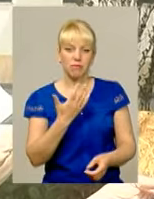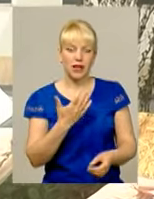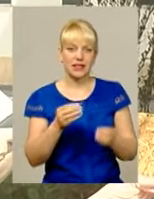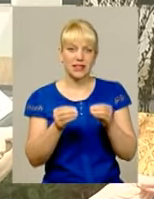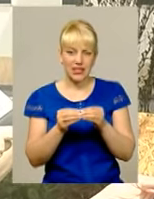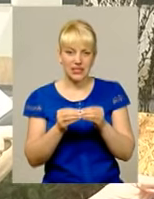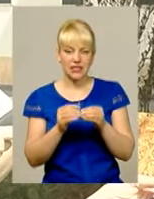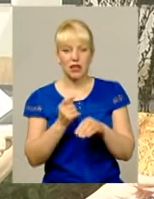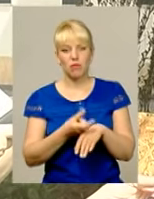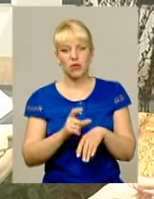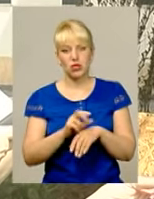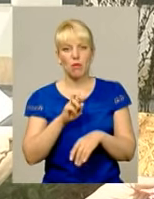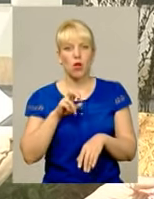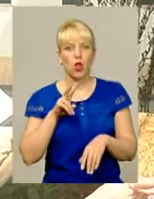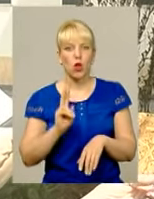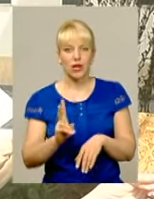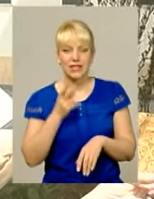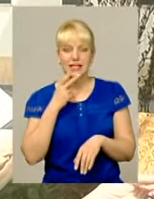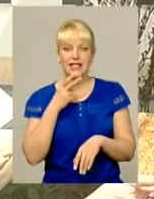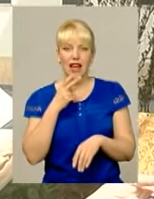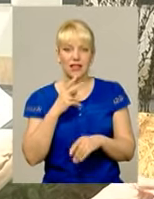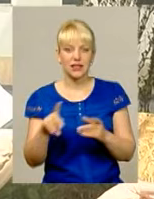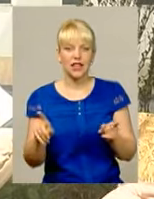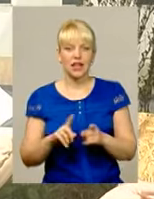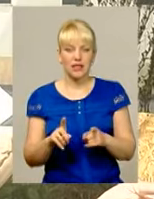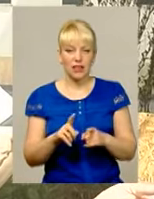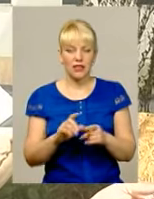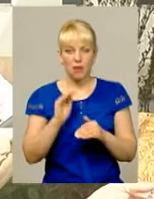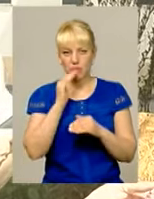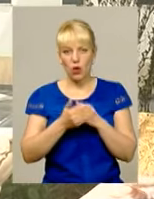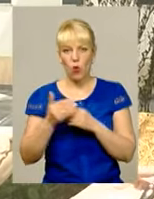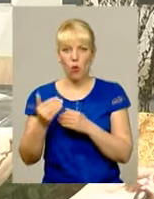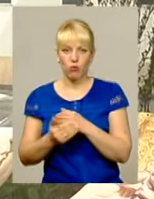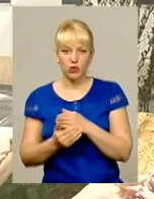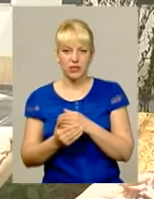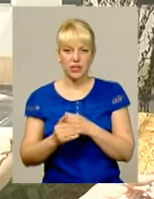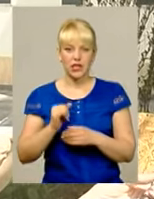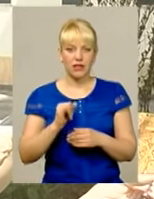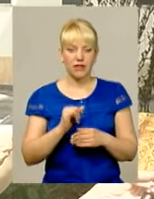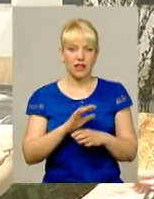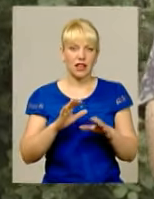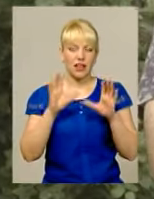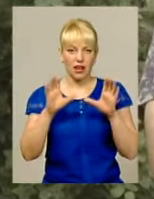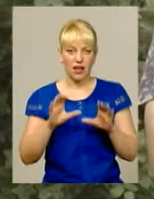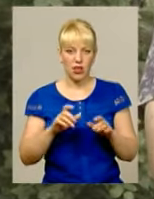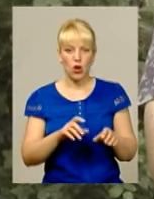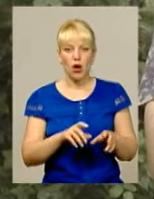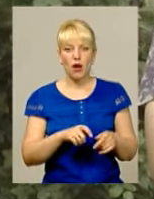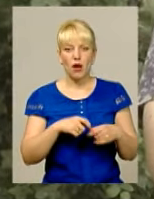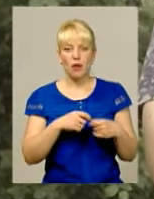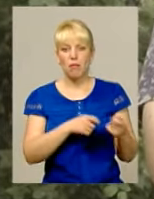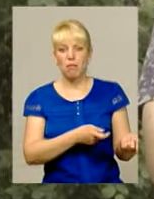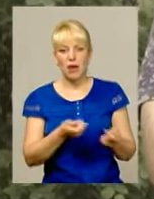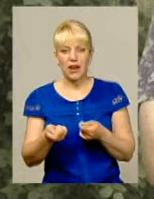десяти і більше блоків сигари, які приховувалися і нелегально переміщалися Гості із